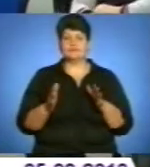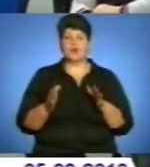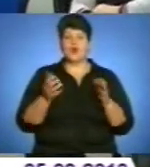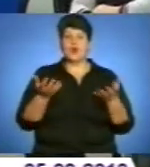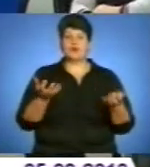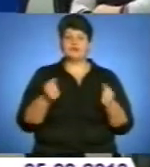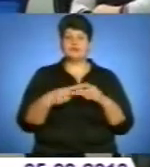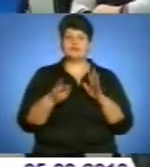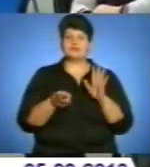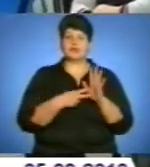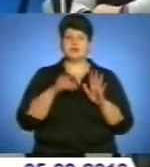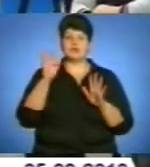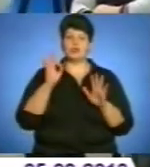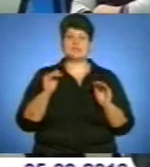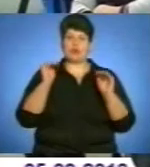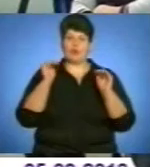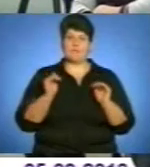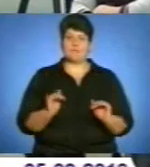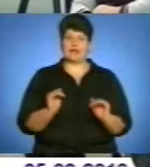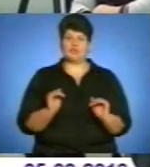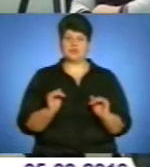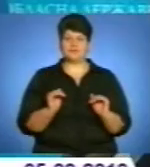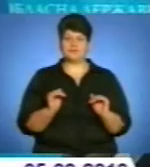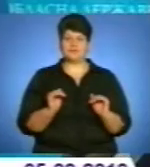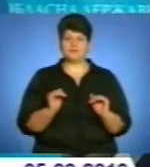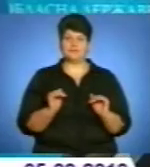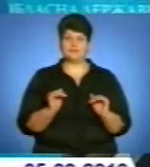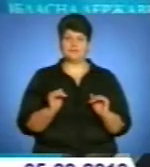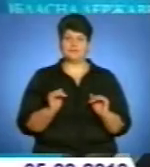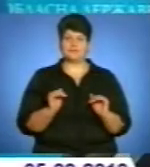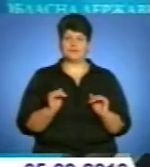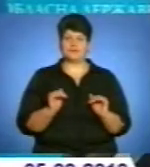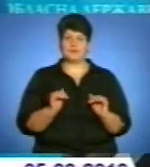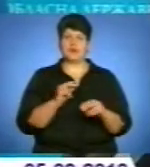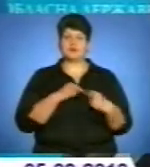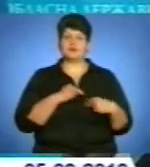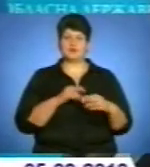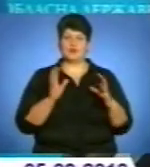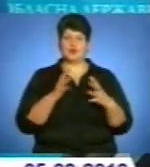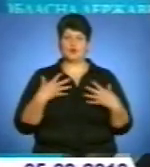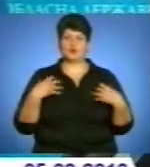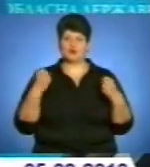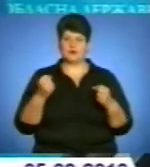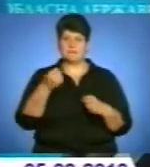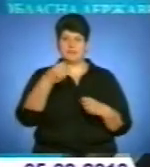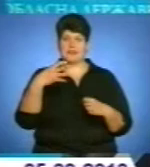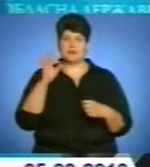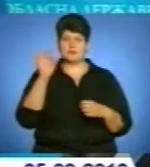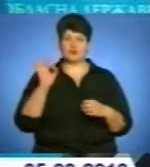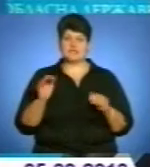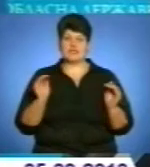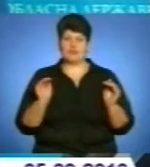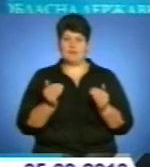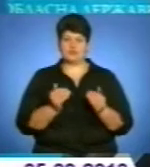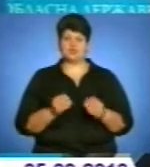одержать на 17% менше, працівники охорони здоров'я на 15% менше.